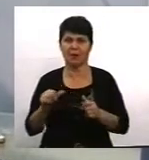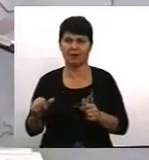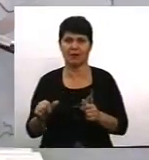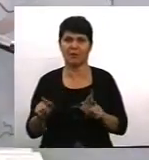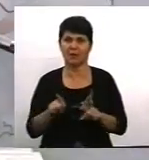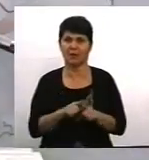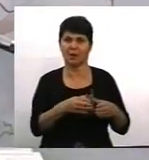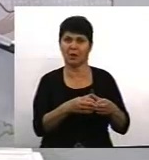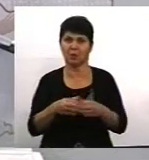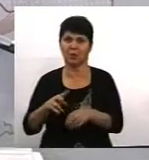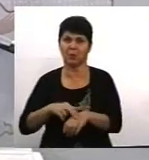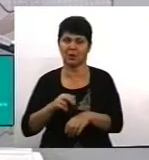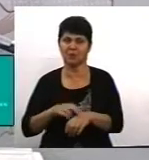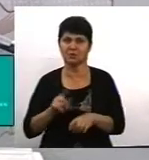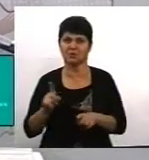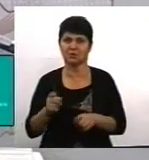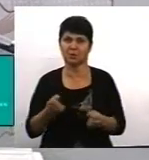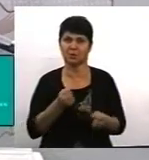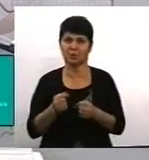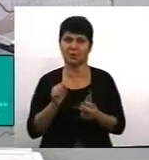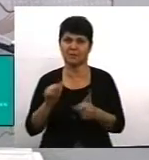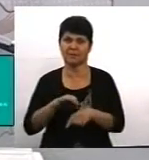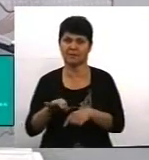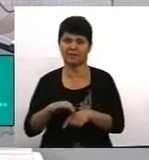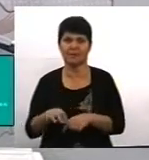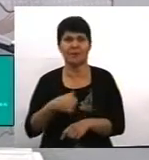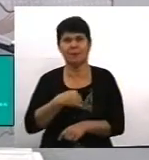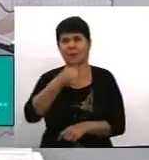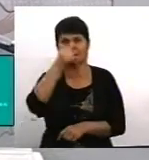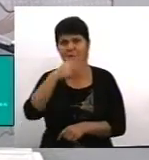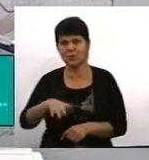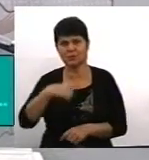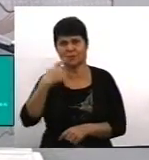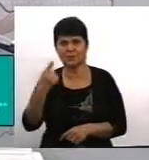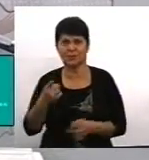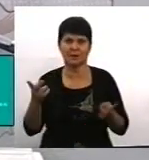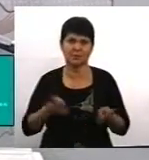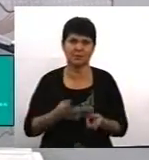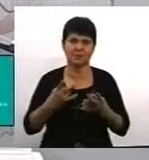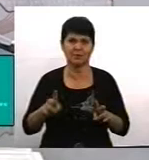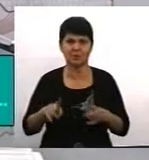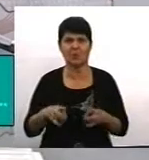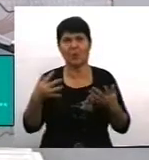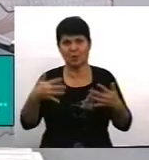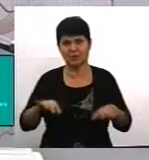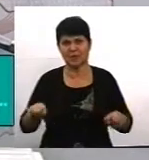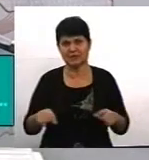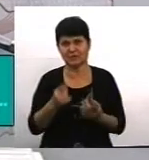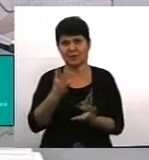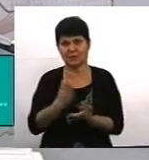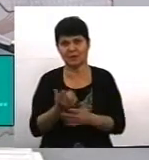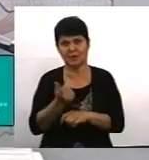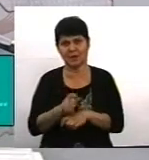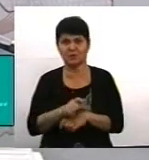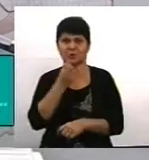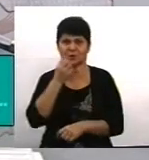Ми вже не можемо говорити про те, чи вони необхідні чи не необхідні. Вони створені і це дуже добре, що вони створені. Раніше були такі